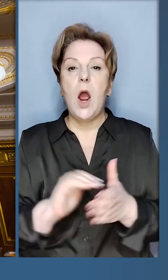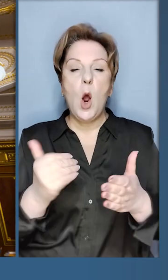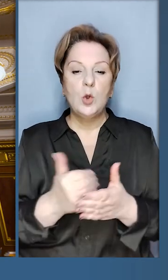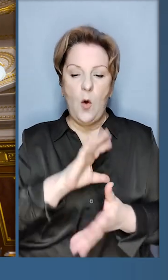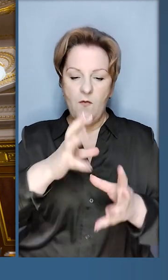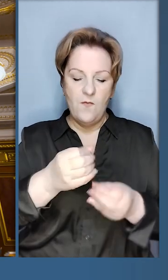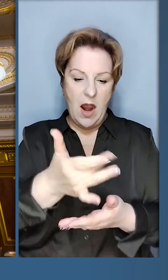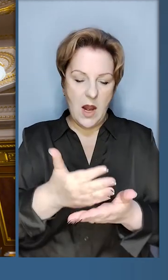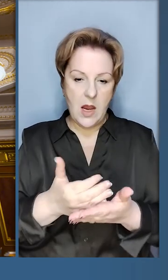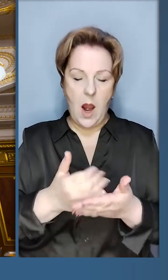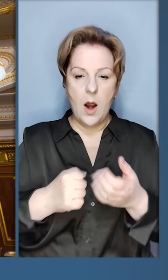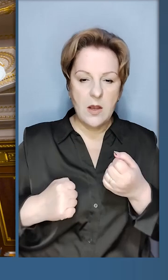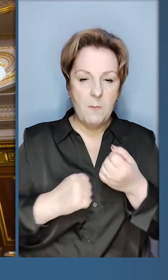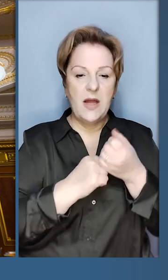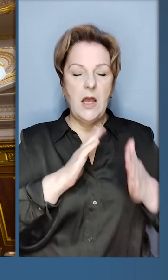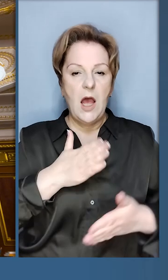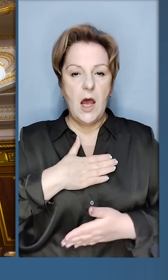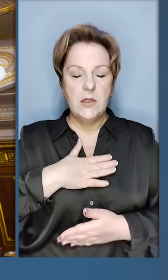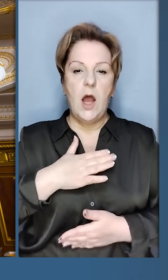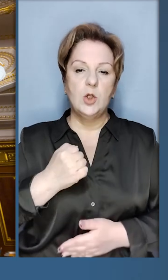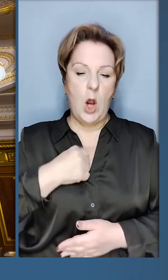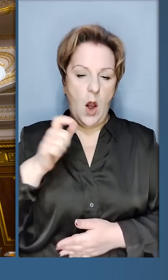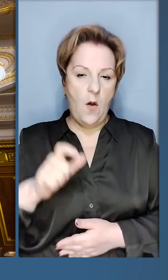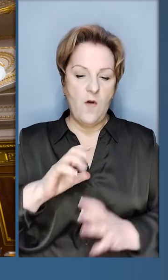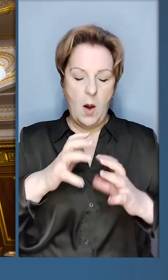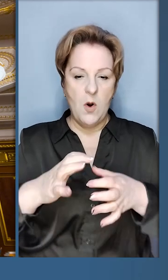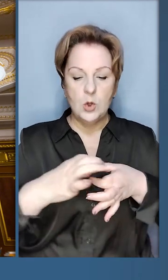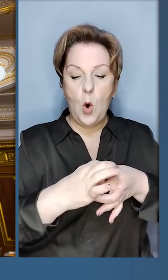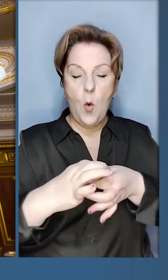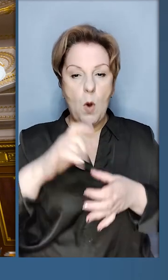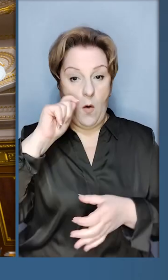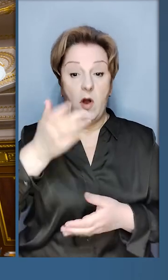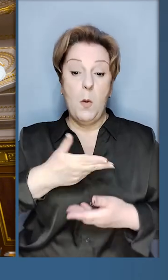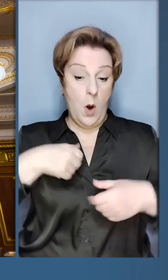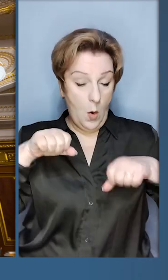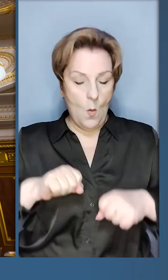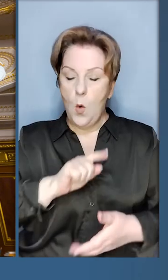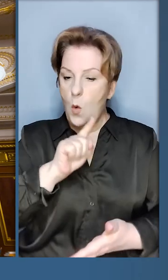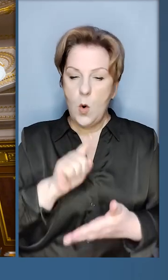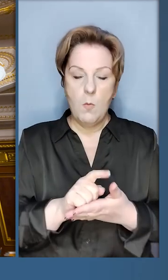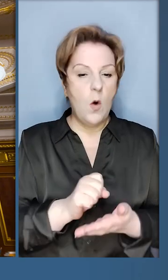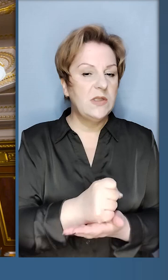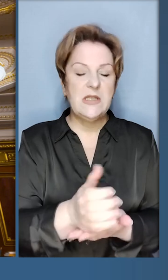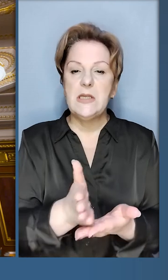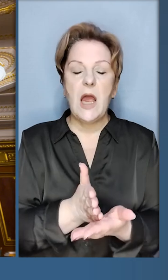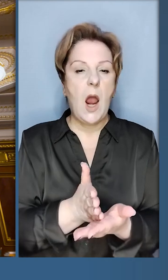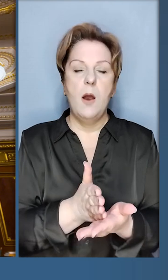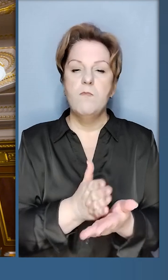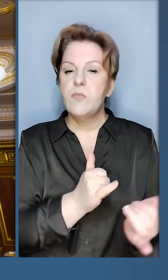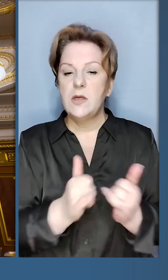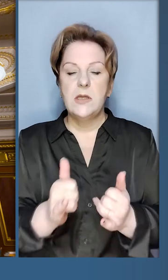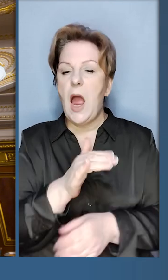нові пакети підтримки для наших воїнів, міжнародна комунікація України. Ми можемо і мусимо забезпечити